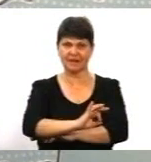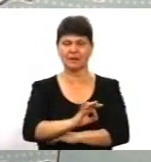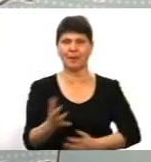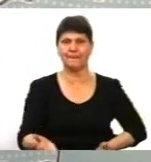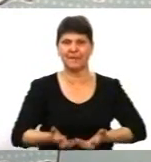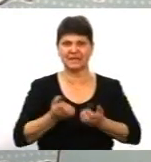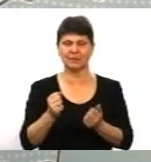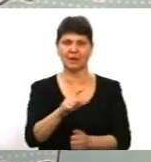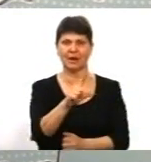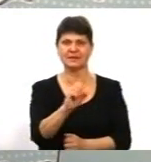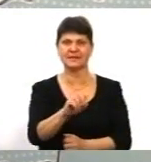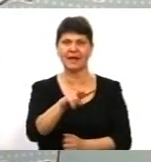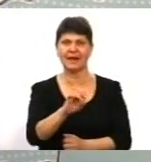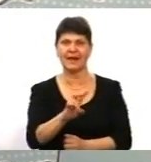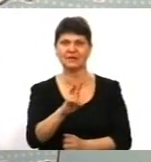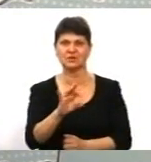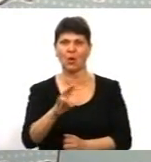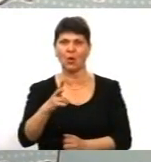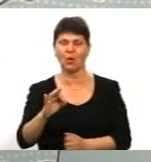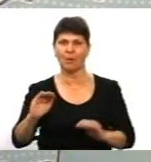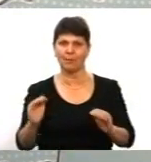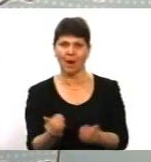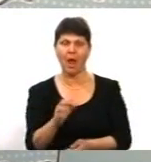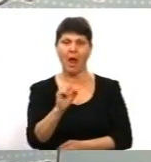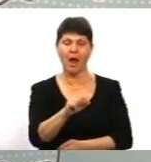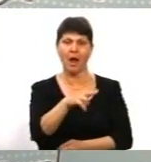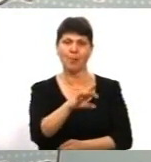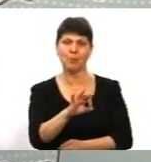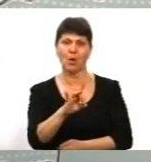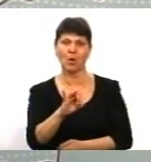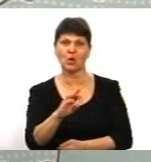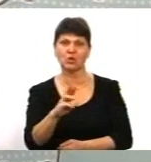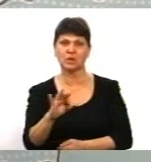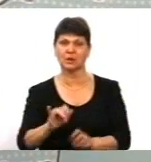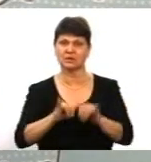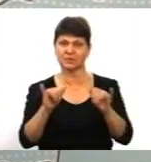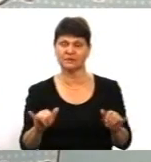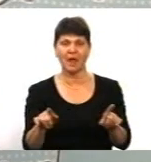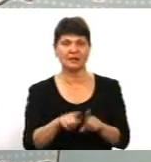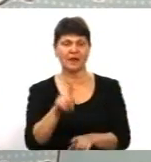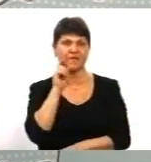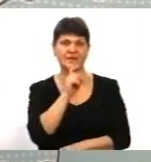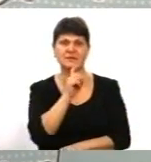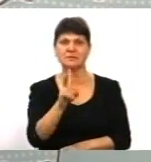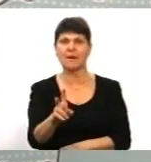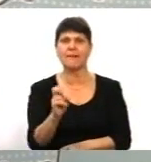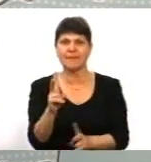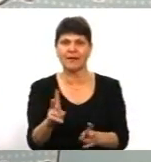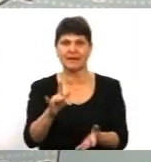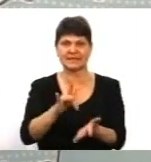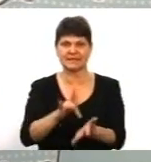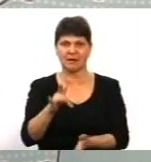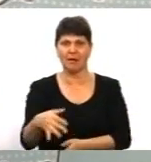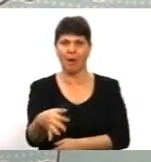Зеленського зменшується, і підтримка Порошенка збільшується. Таким чином, Вінниця як центральна область